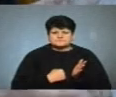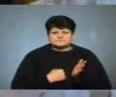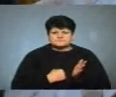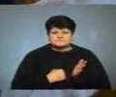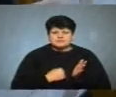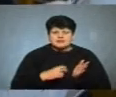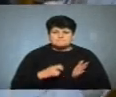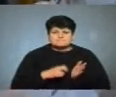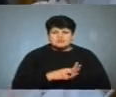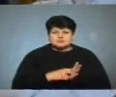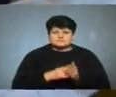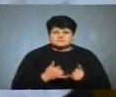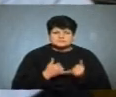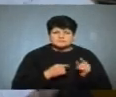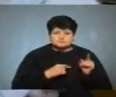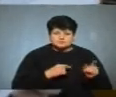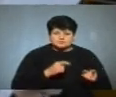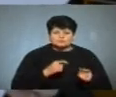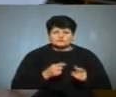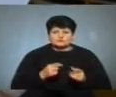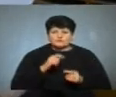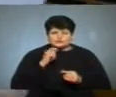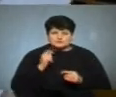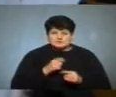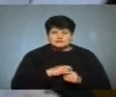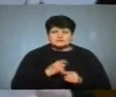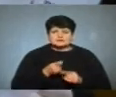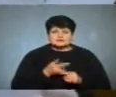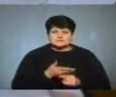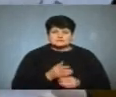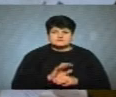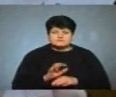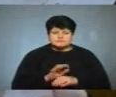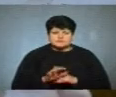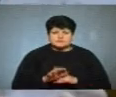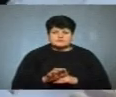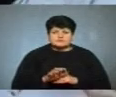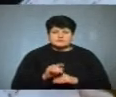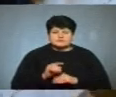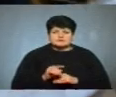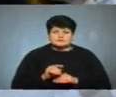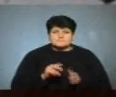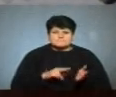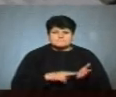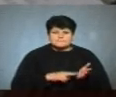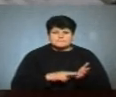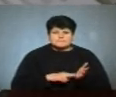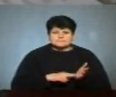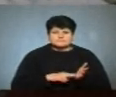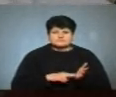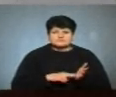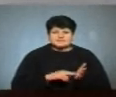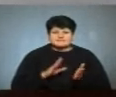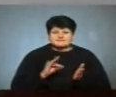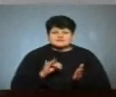Марка, присвячена йому, вийшла в Україні в серії «Лауреати Нобелівської премії». Це сама марка, її різновід покору. і візит Каролда